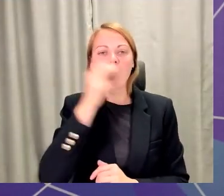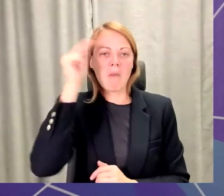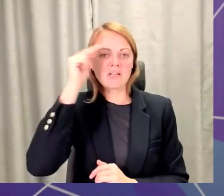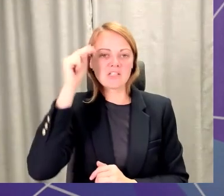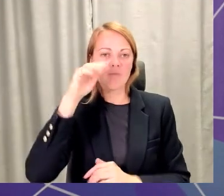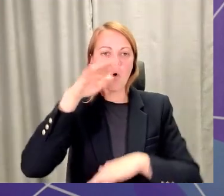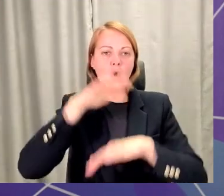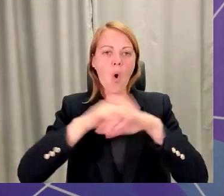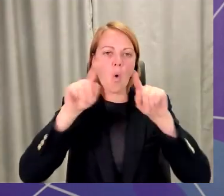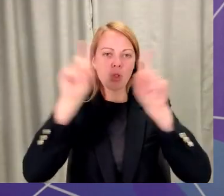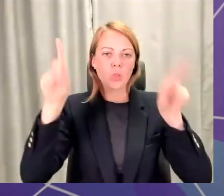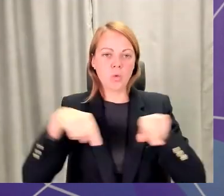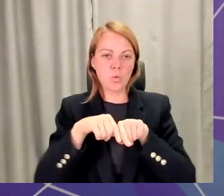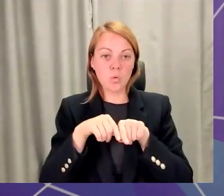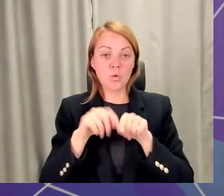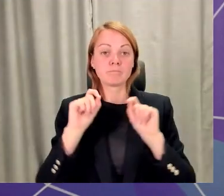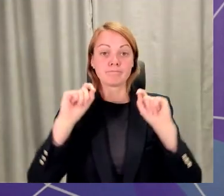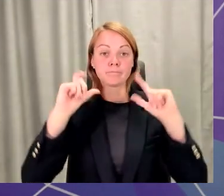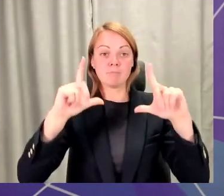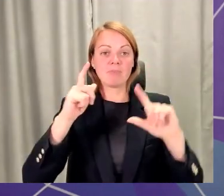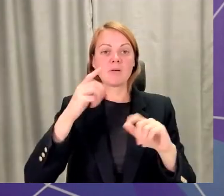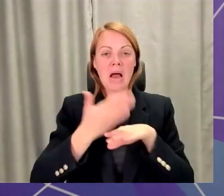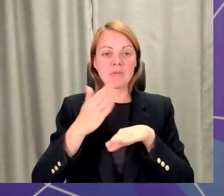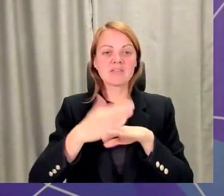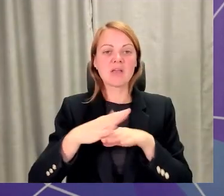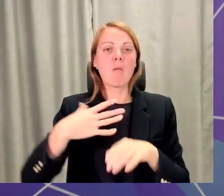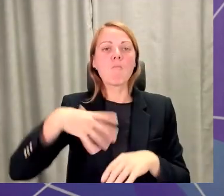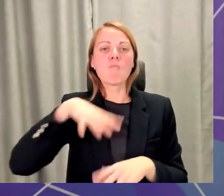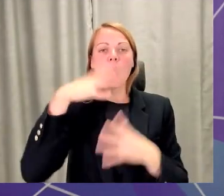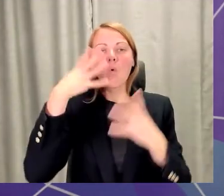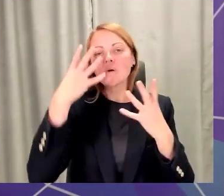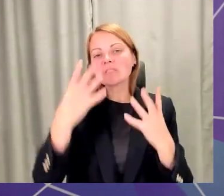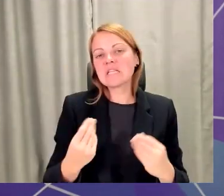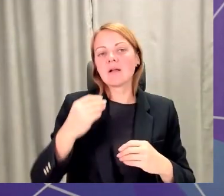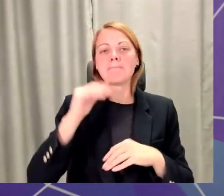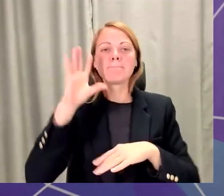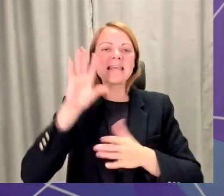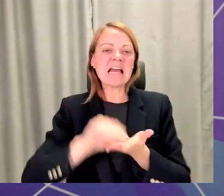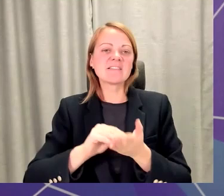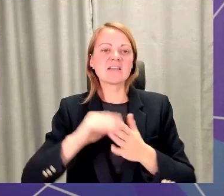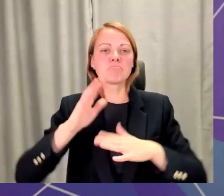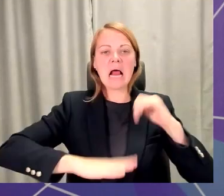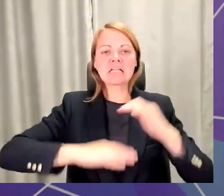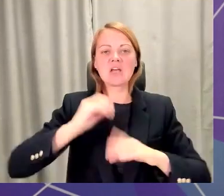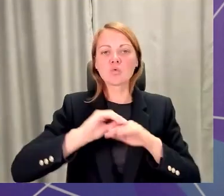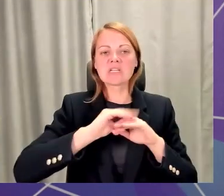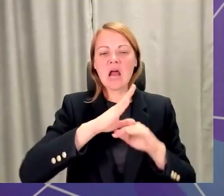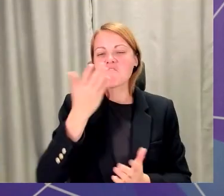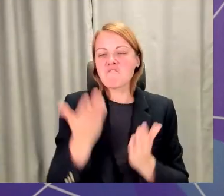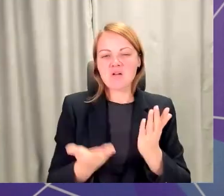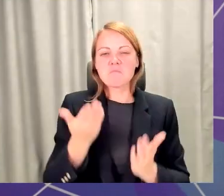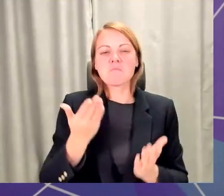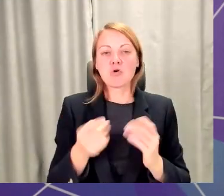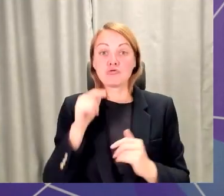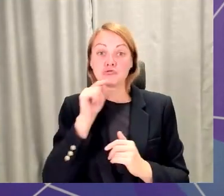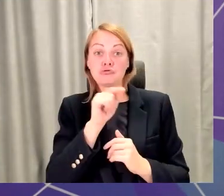par tādu mūsdienīgu savas pieredzes un praksis uz skrājēju, un iespējams, ka varbūt šis pieturas punkts